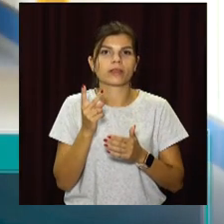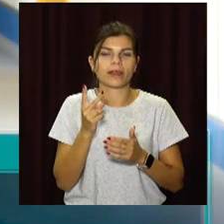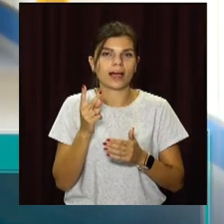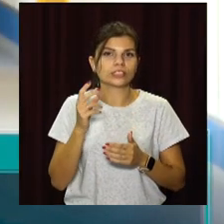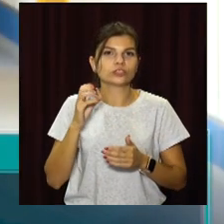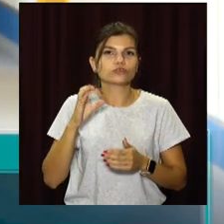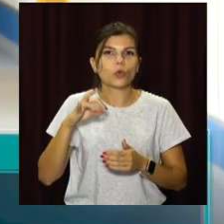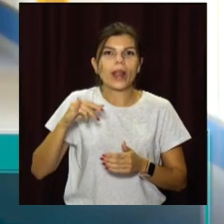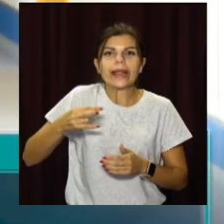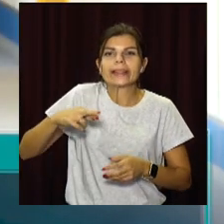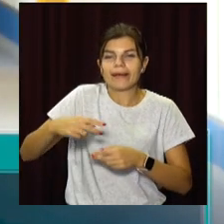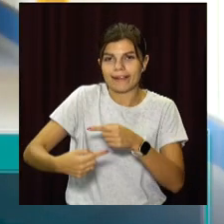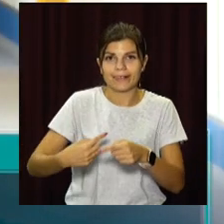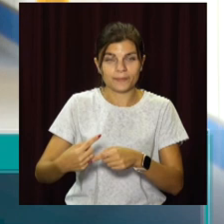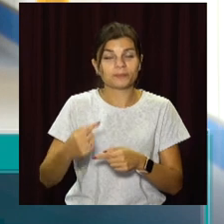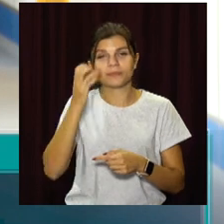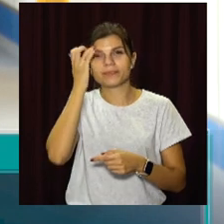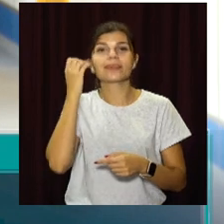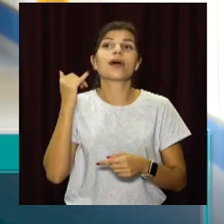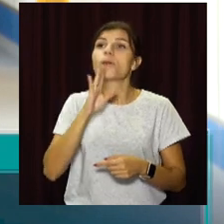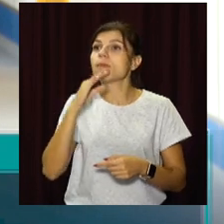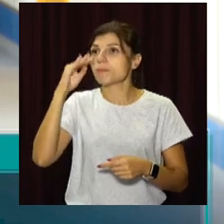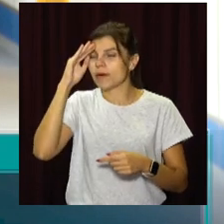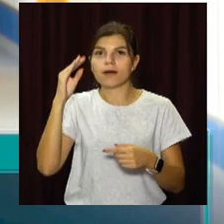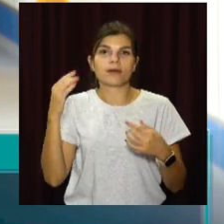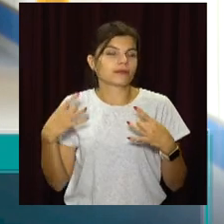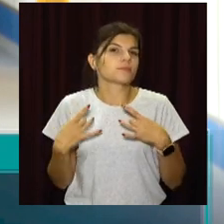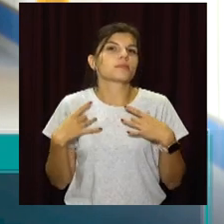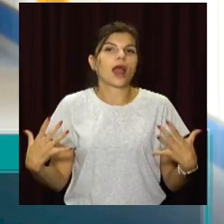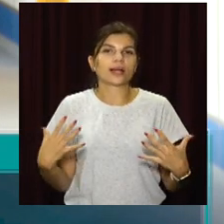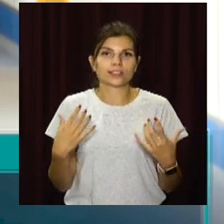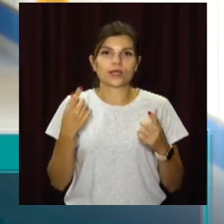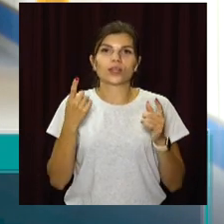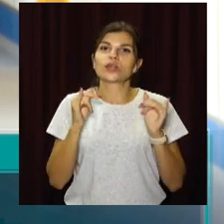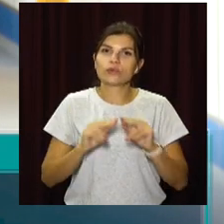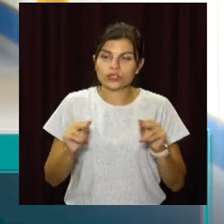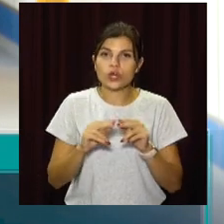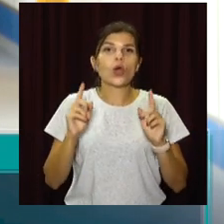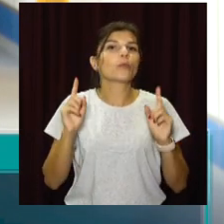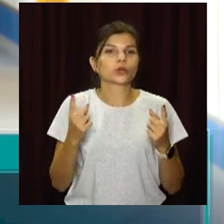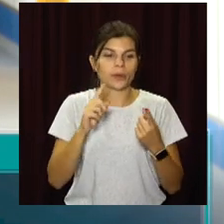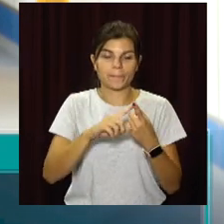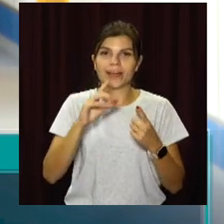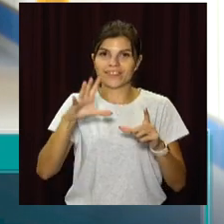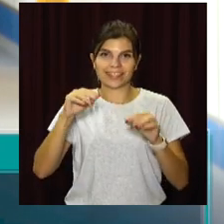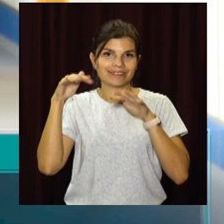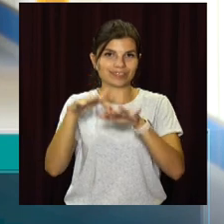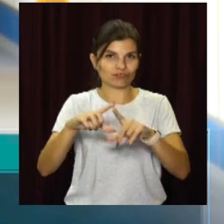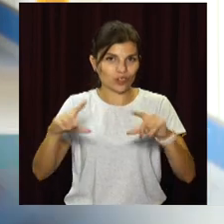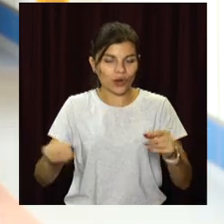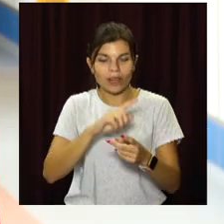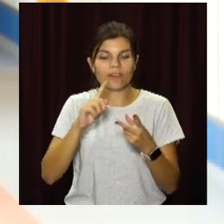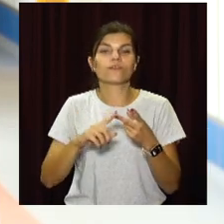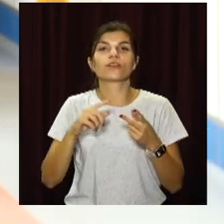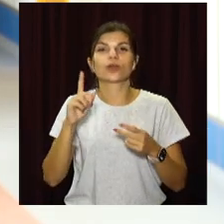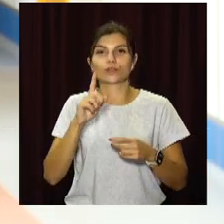звичайно, у батьків, у дітей і, звичайно, у вчителів. Тому що всі розуміють, що комфортніше